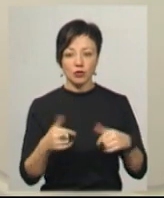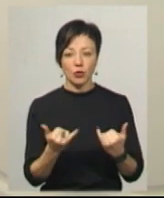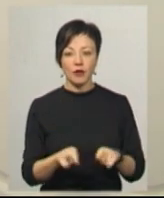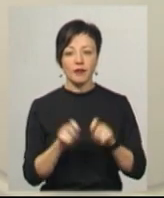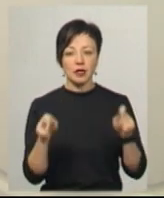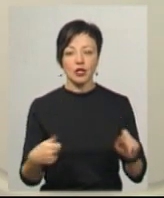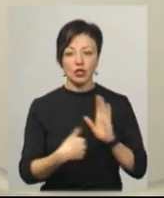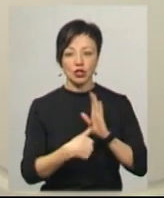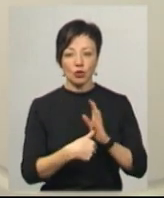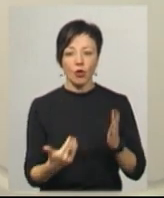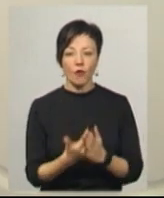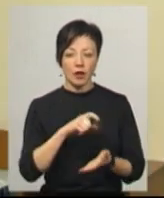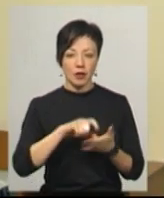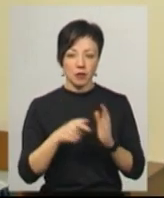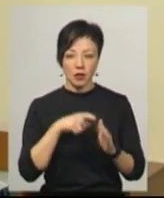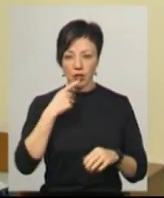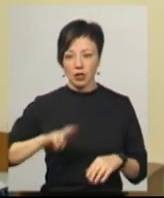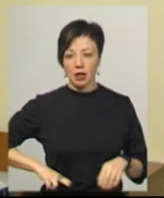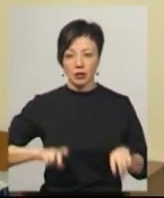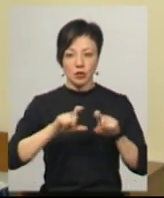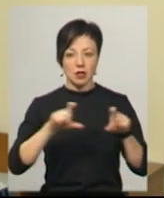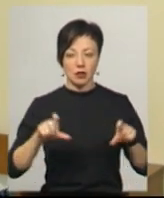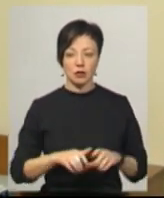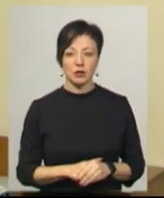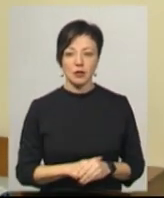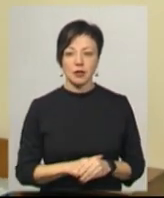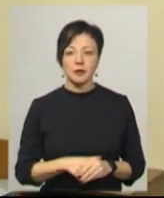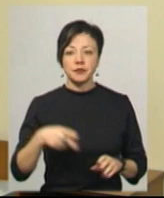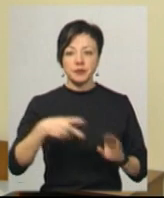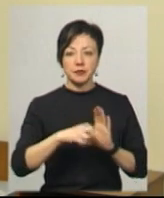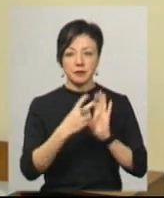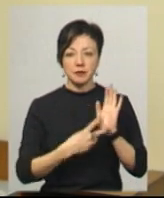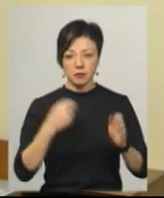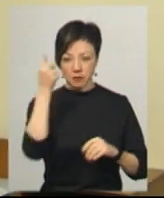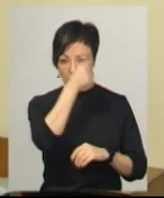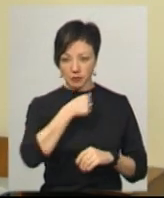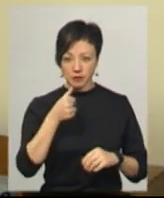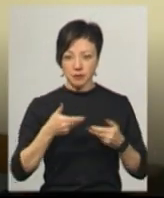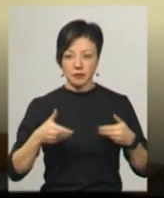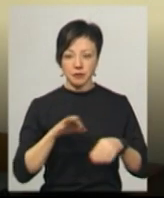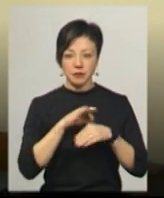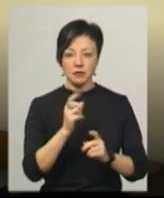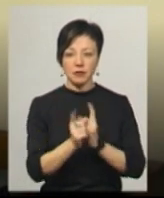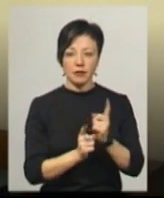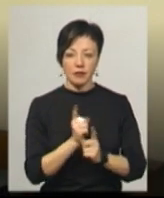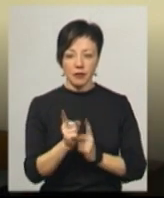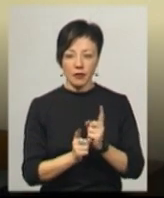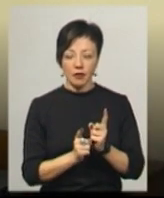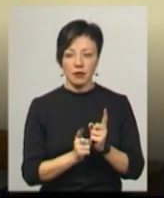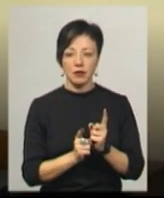відкрили нових шість кімнат, каже директор закладу Дмитро Старцун. У 2017 році ми провели реорганізацію,